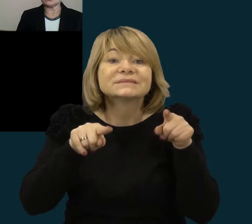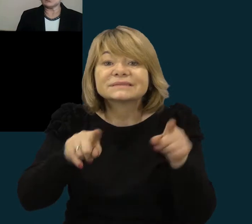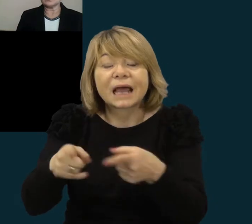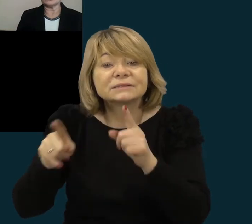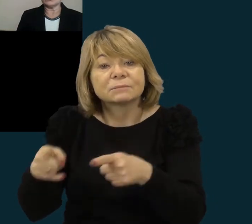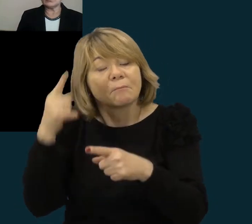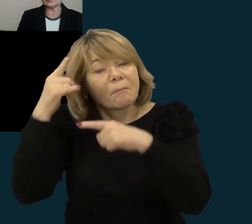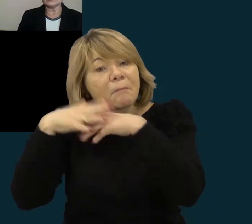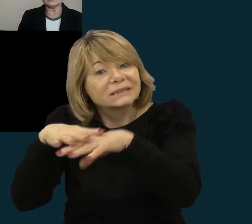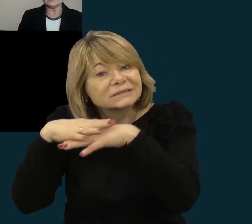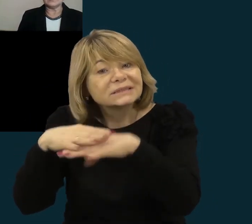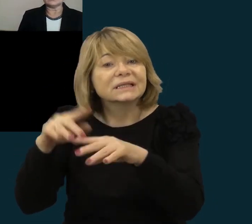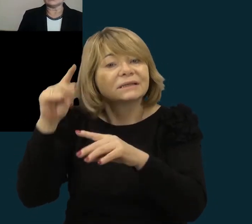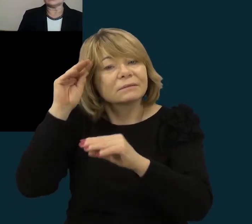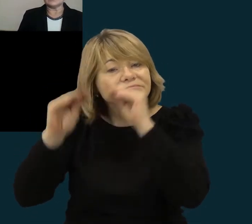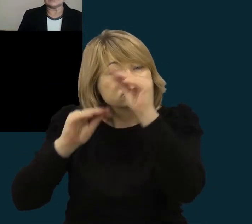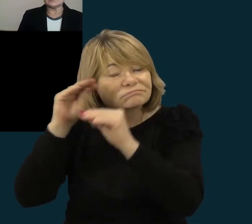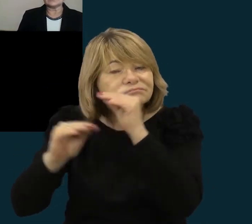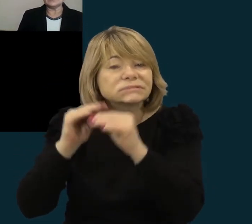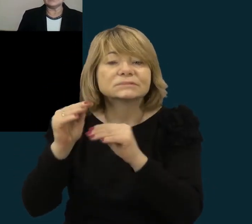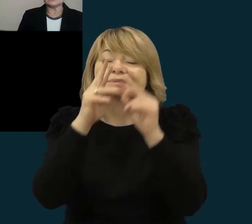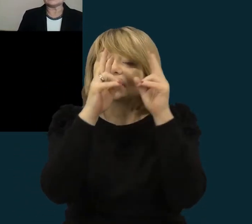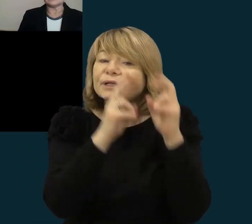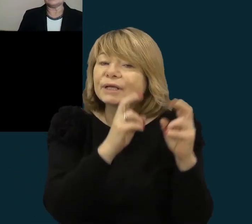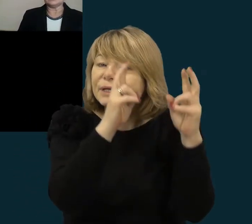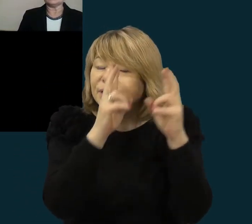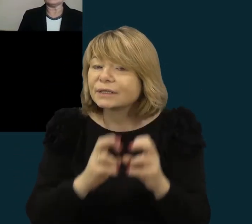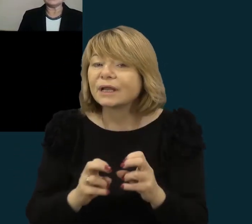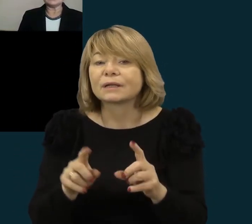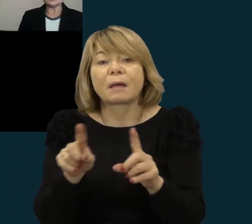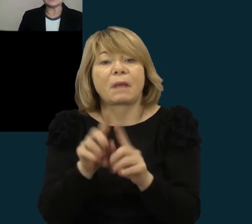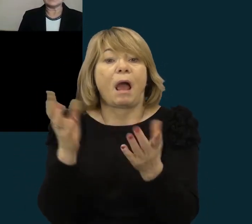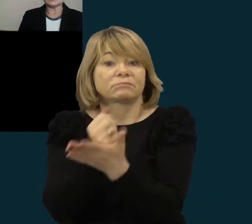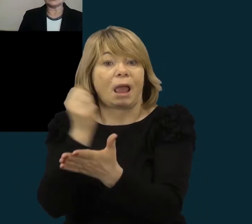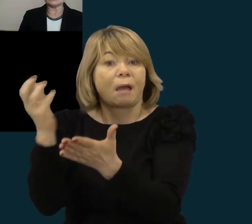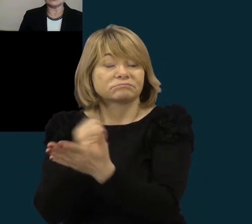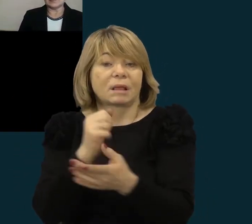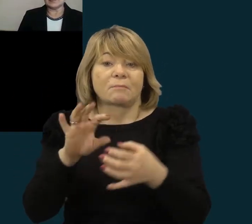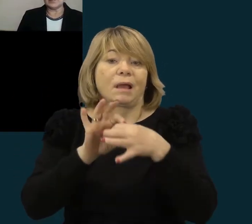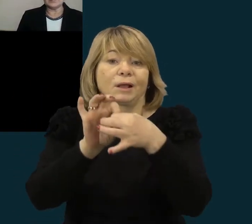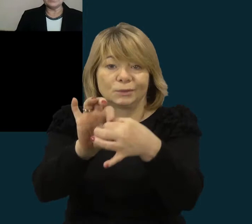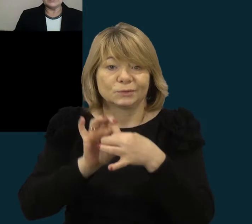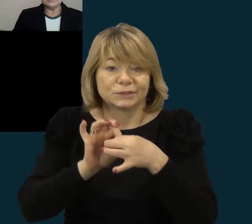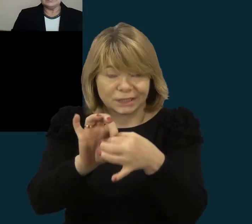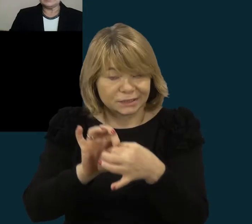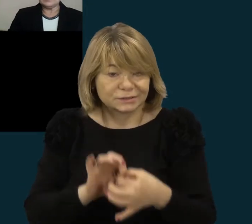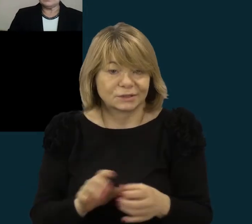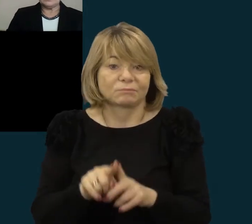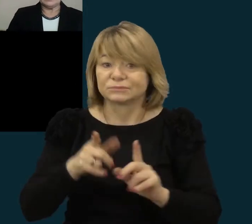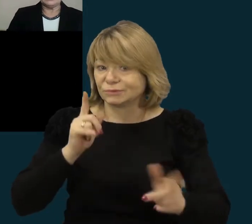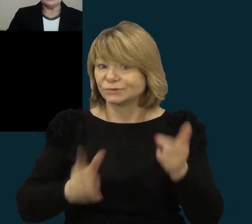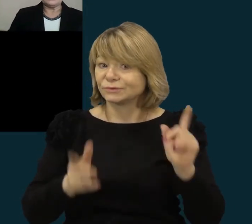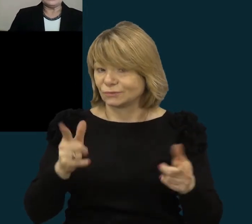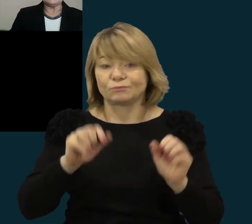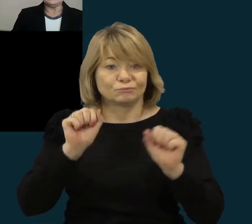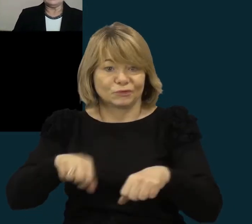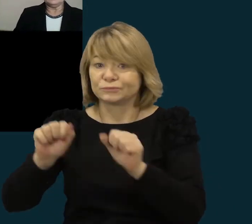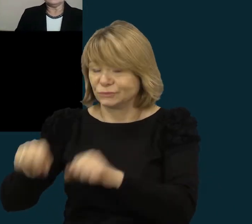analizuoti, kurti, aišku, tyrinėti, pasiekiama glaudesnio santykio su realybė galimybė.